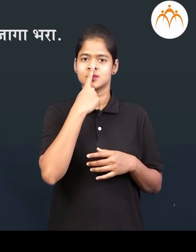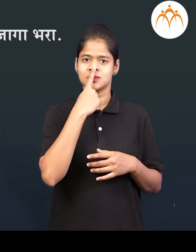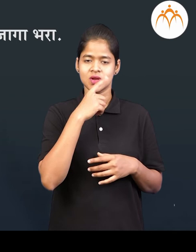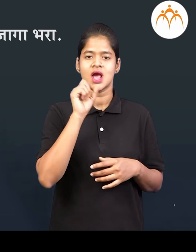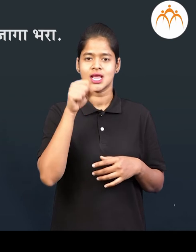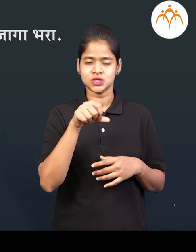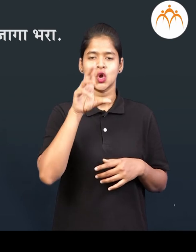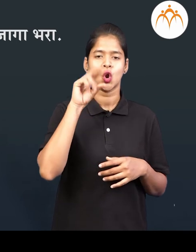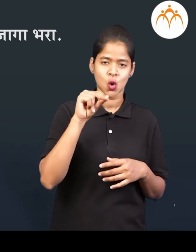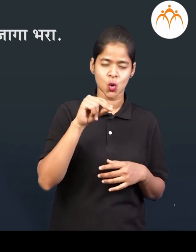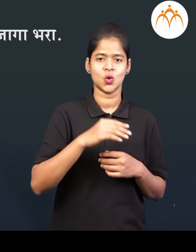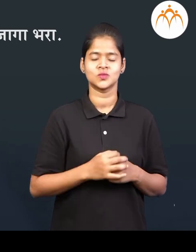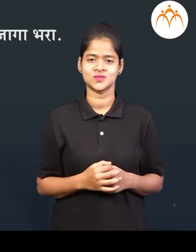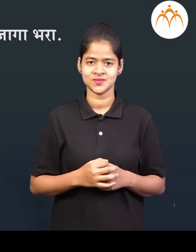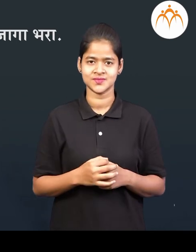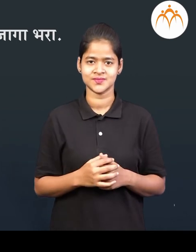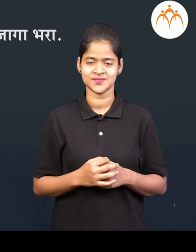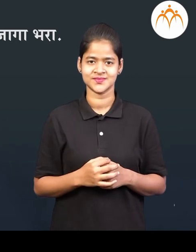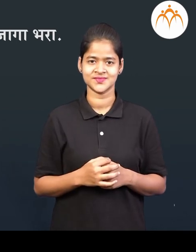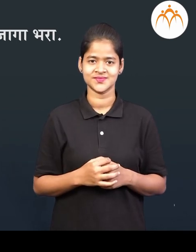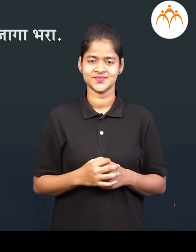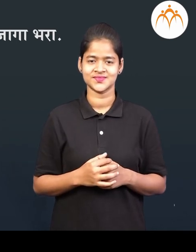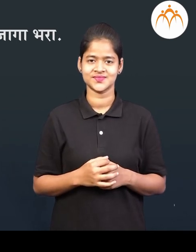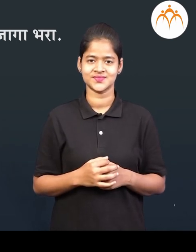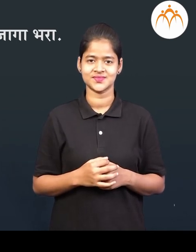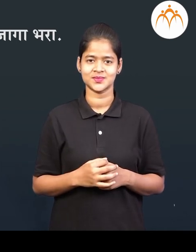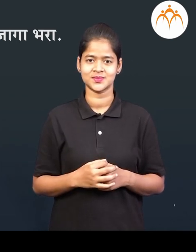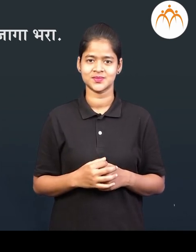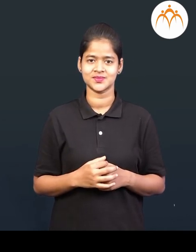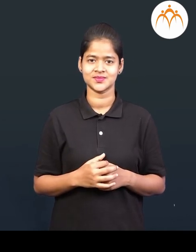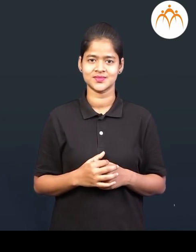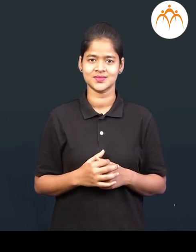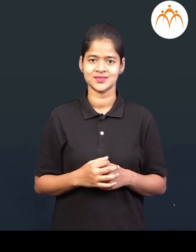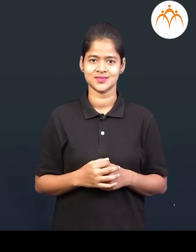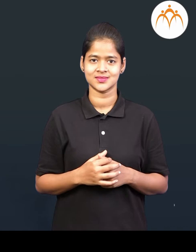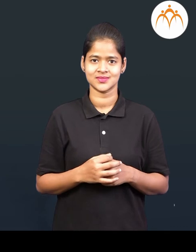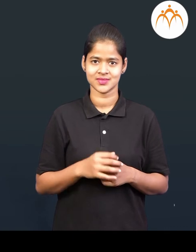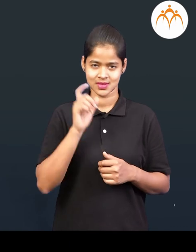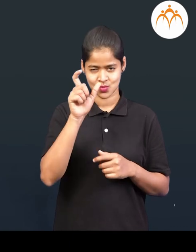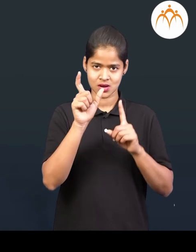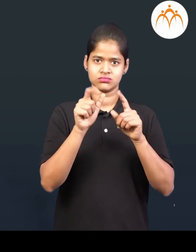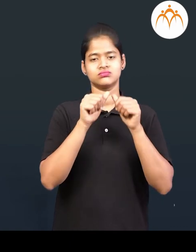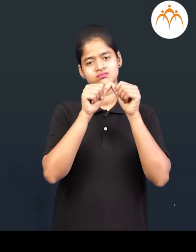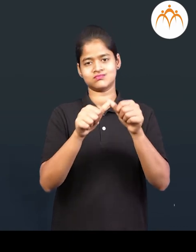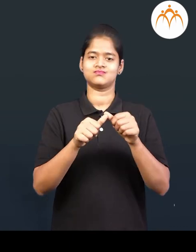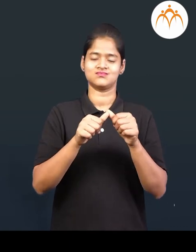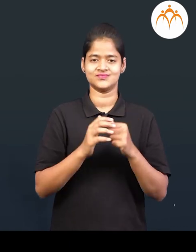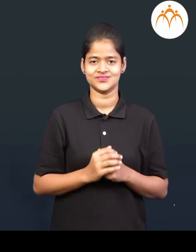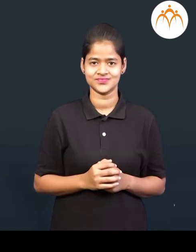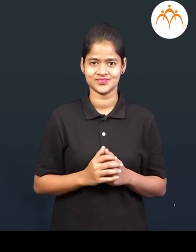टिम्ब टिम्ब, अस्तो नस्तो, एका शब्दात उत्तरे लिहा,